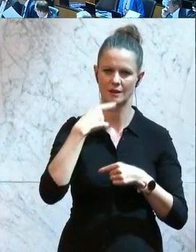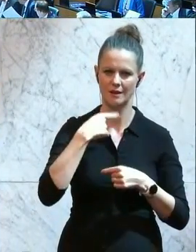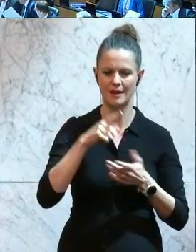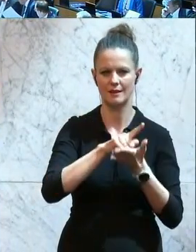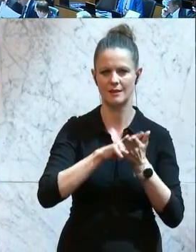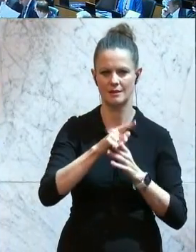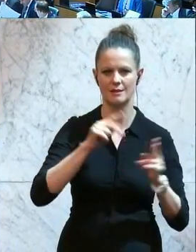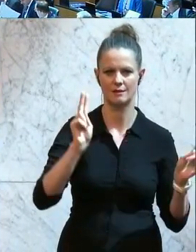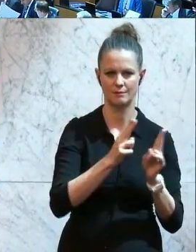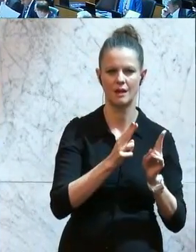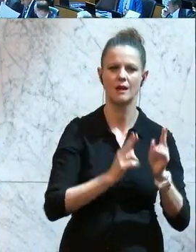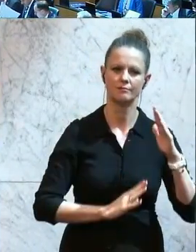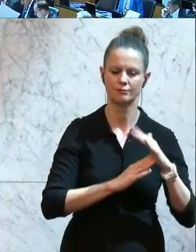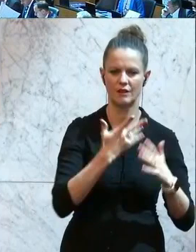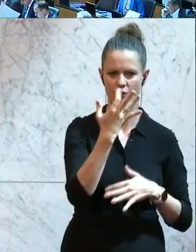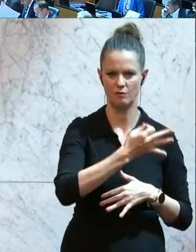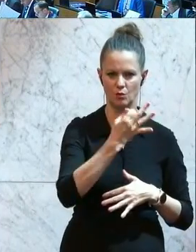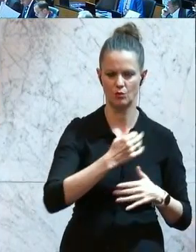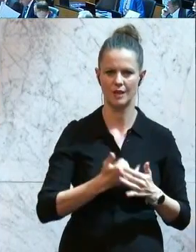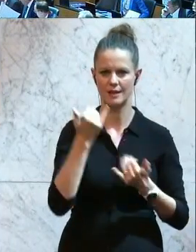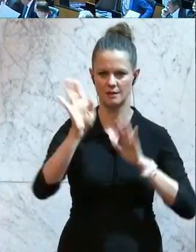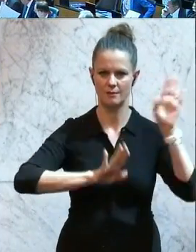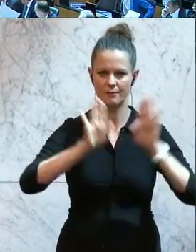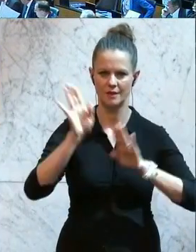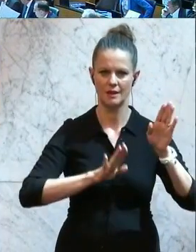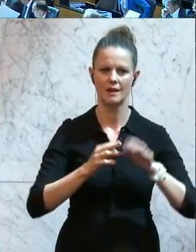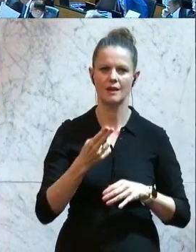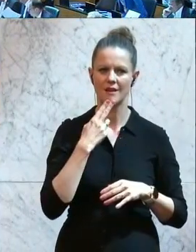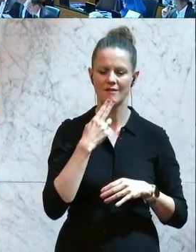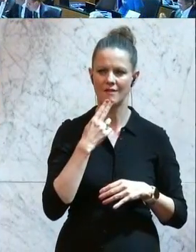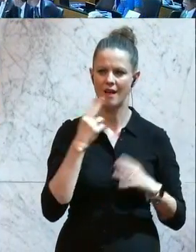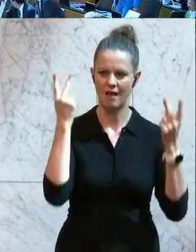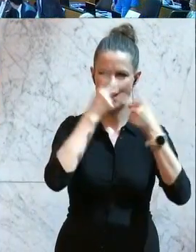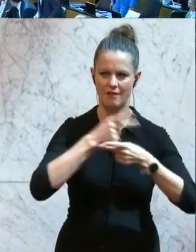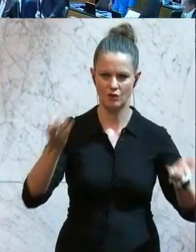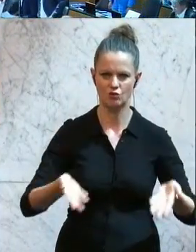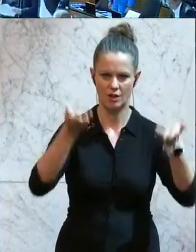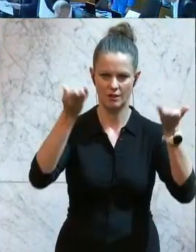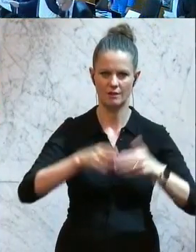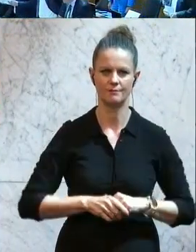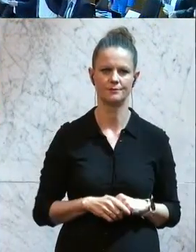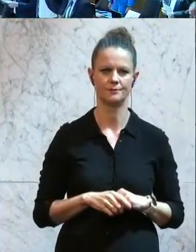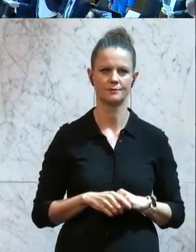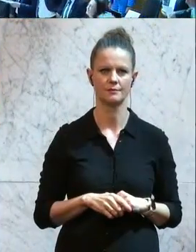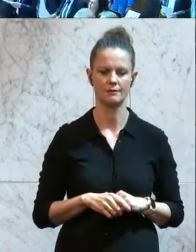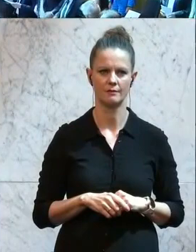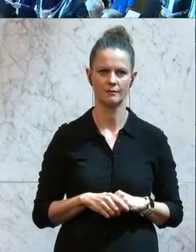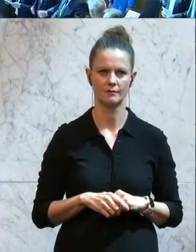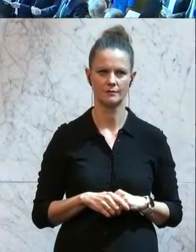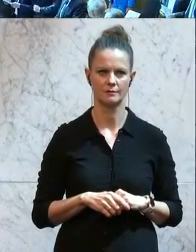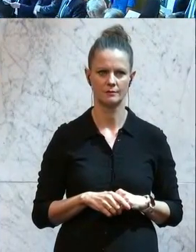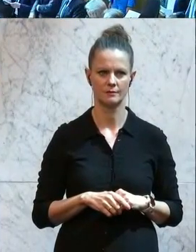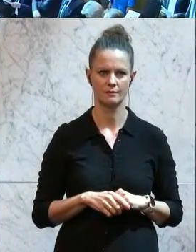die Bundesfrauensprecherin der SPÖ und die Sprecherin für Frauen